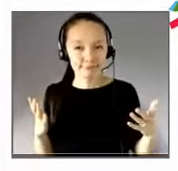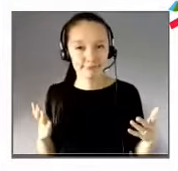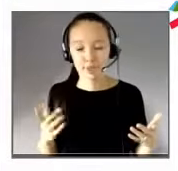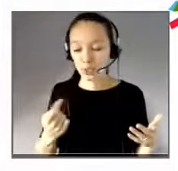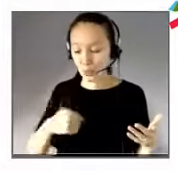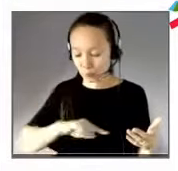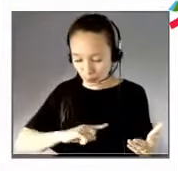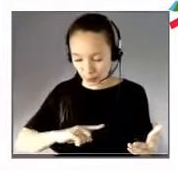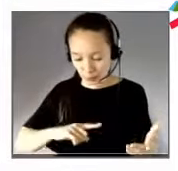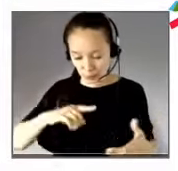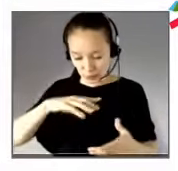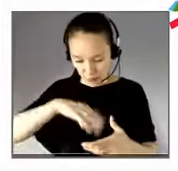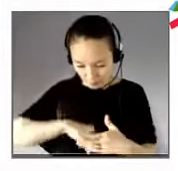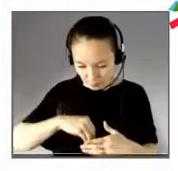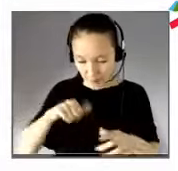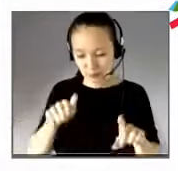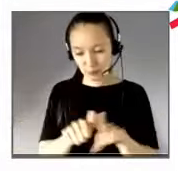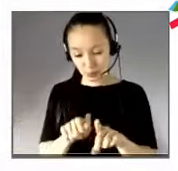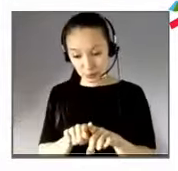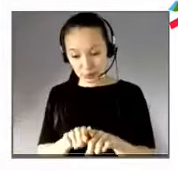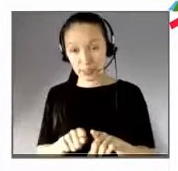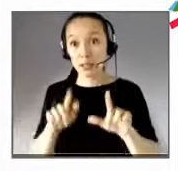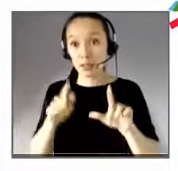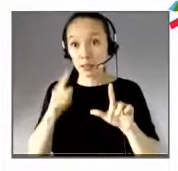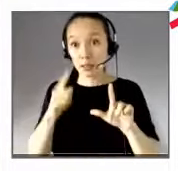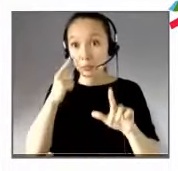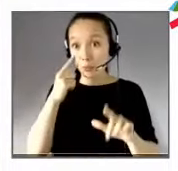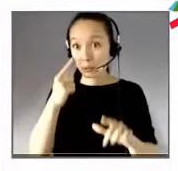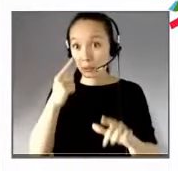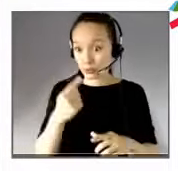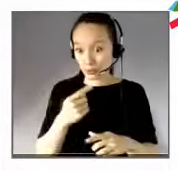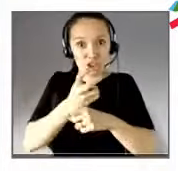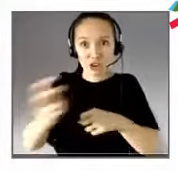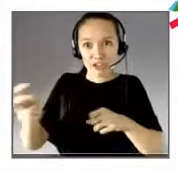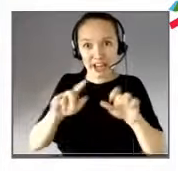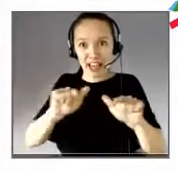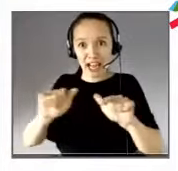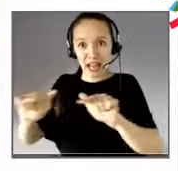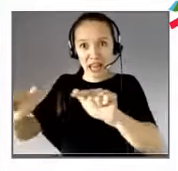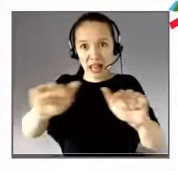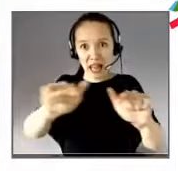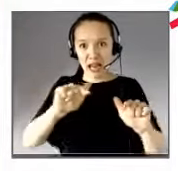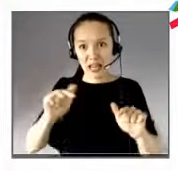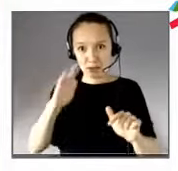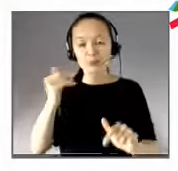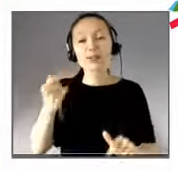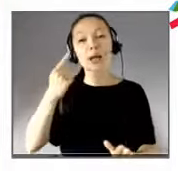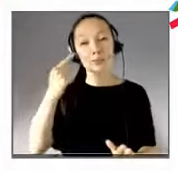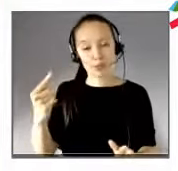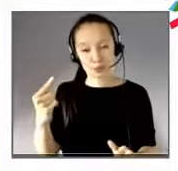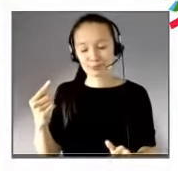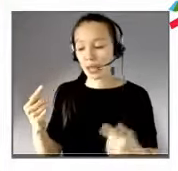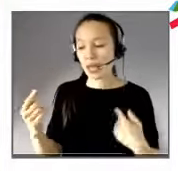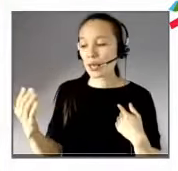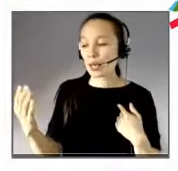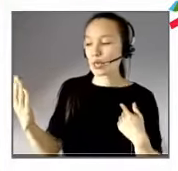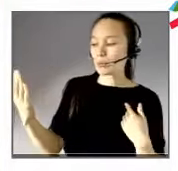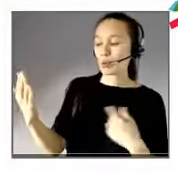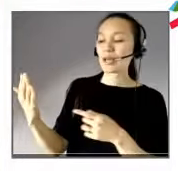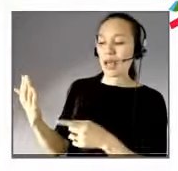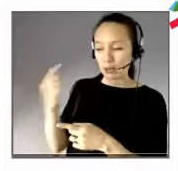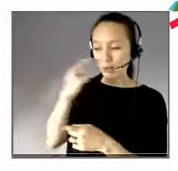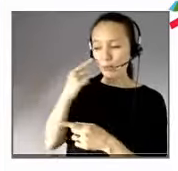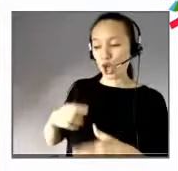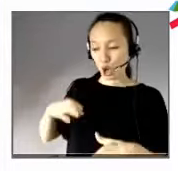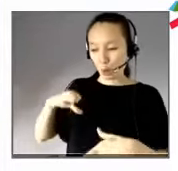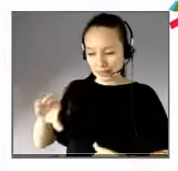concernés, on s'est sentis en danger, comme vous le disiez. Donc, il y a eu peut-être un effet miroir qui a permis une certaine empathie, mais il y a eu aussi des gens qui se